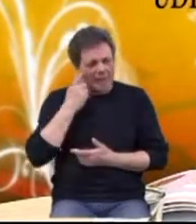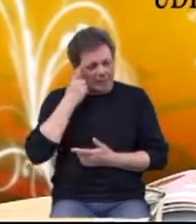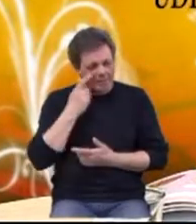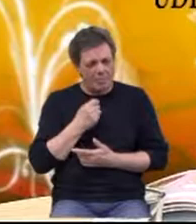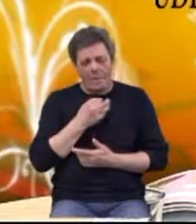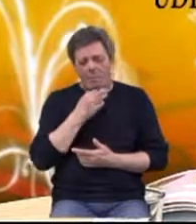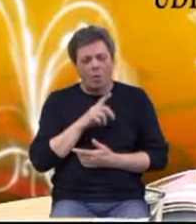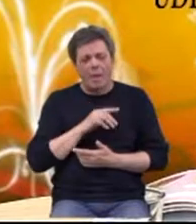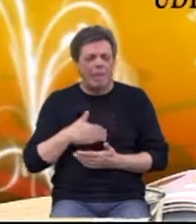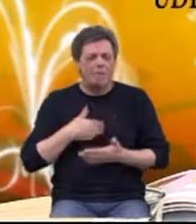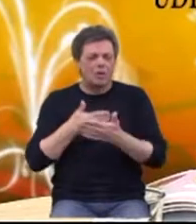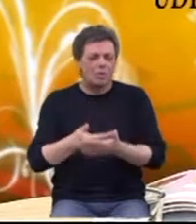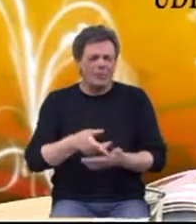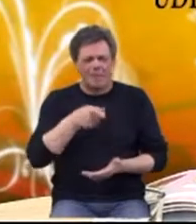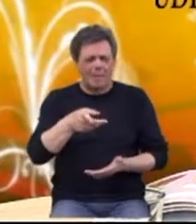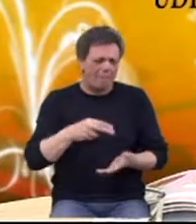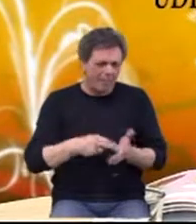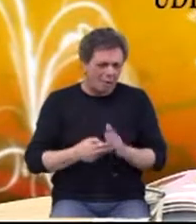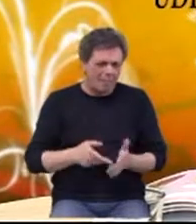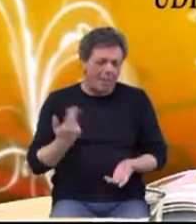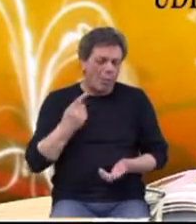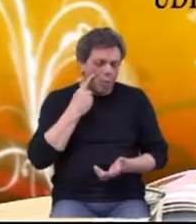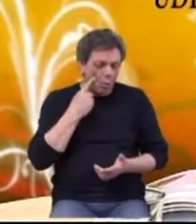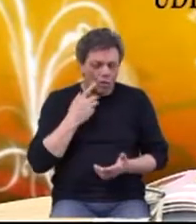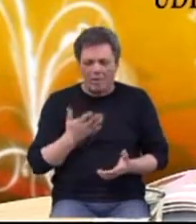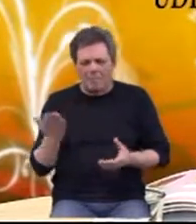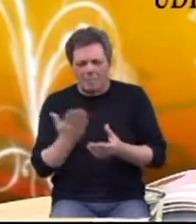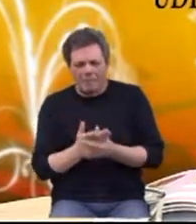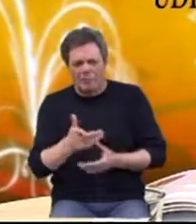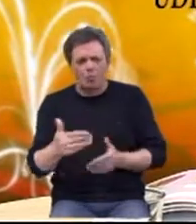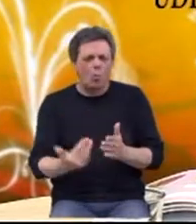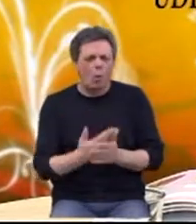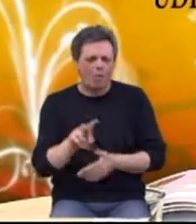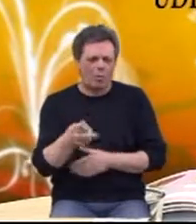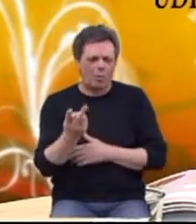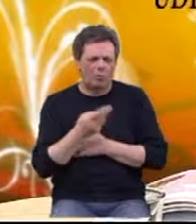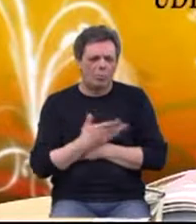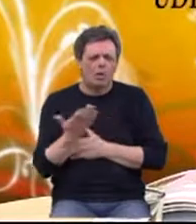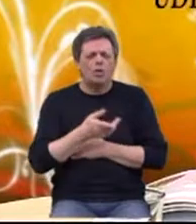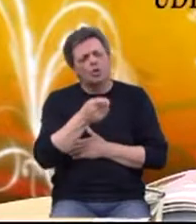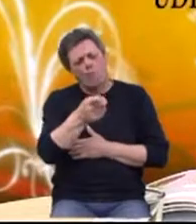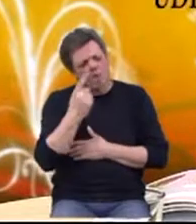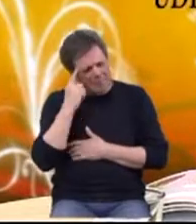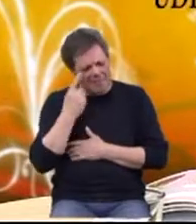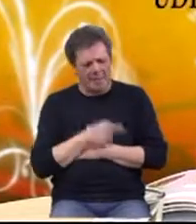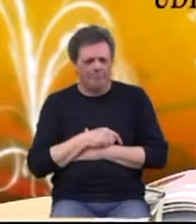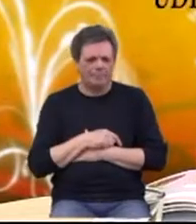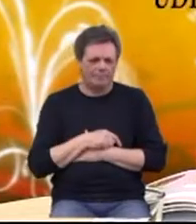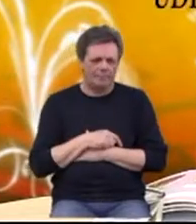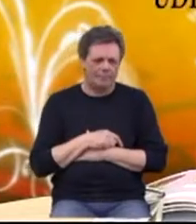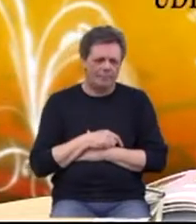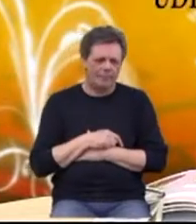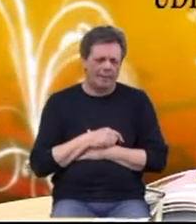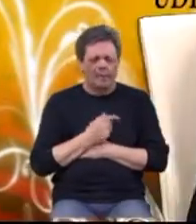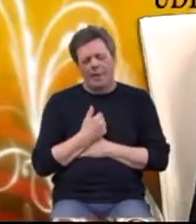pristupati invazivnim metodama, nego pokušati primjenjivati tu novu promjenu. Što vi, kako vi s vašim pacijentima?